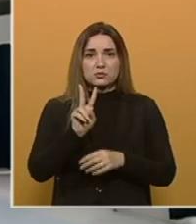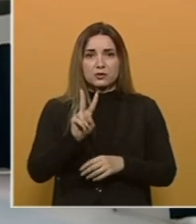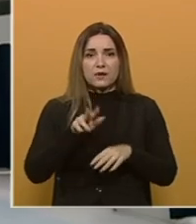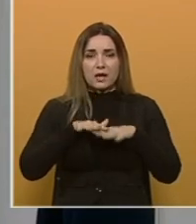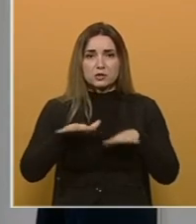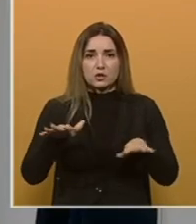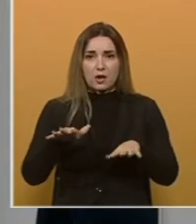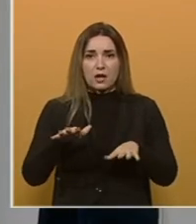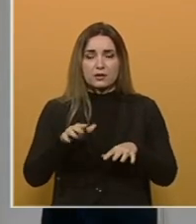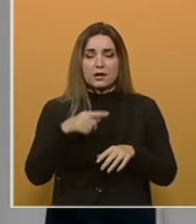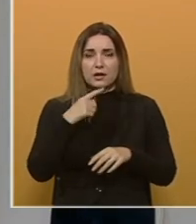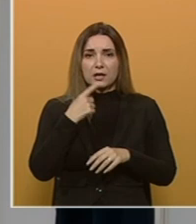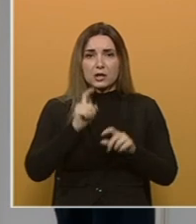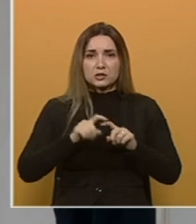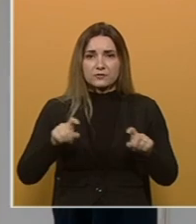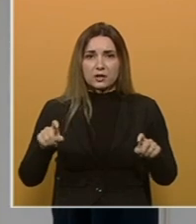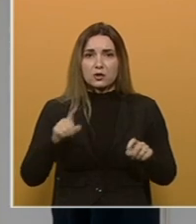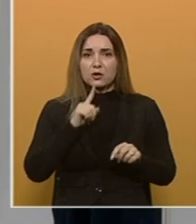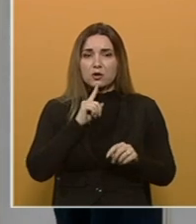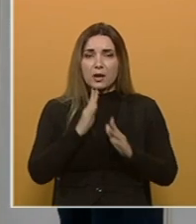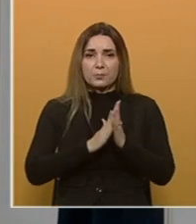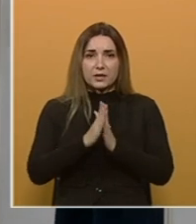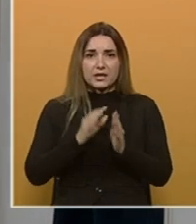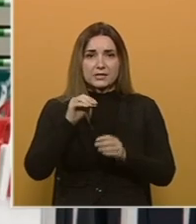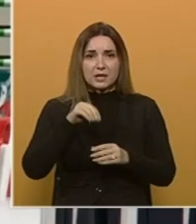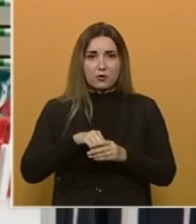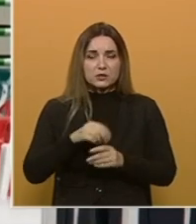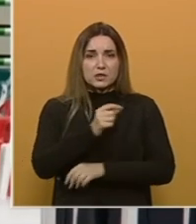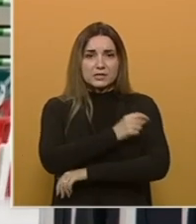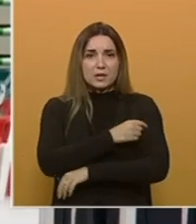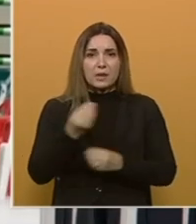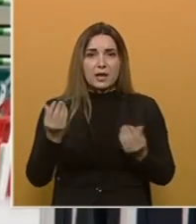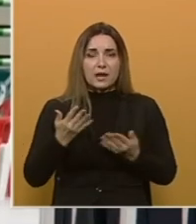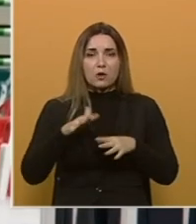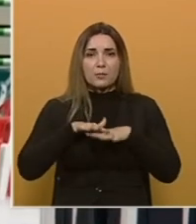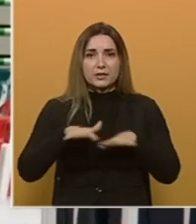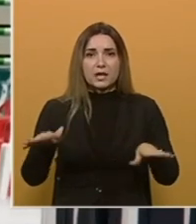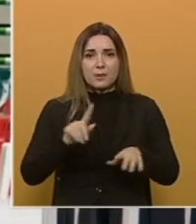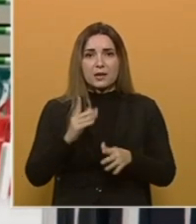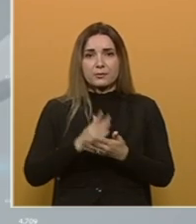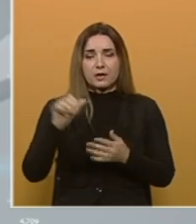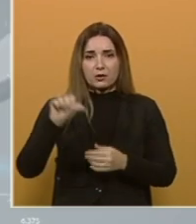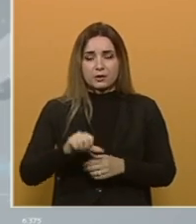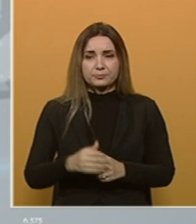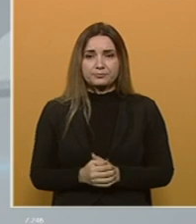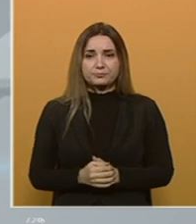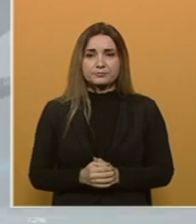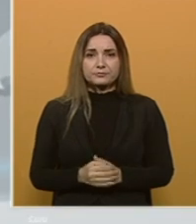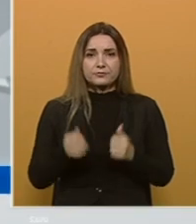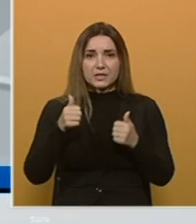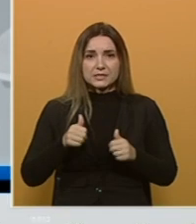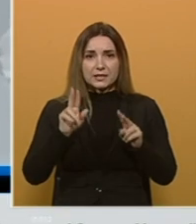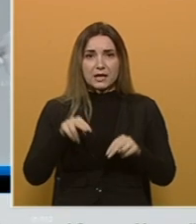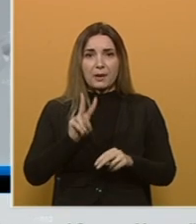soja u našoj državi, kaže infektolog Ednan Drljević, koji apelira na stanovništvo da se cijepe kako epidemija ne bi izmakla kontroli. Imamo sada